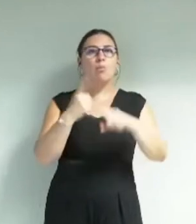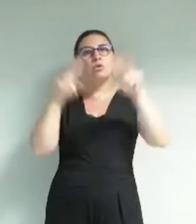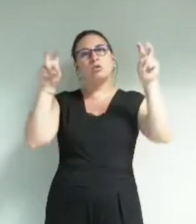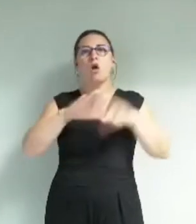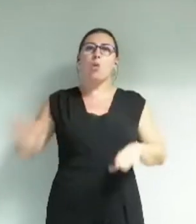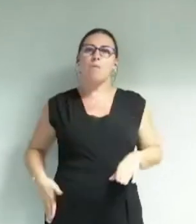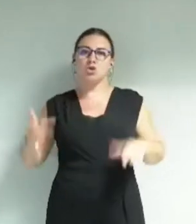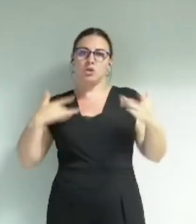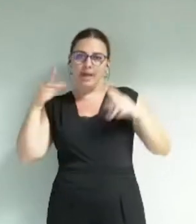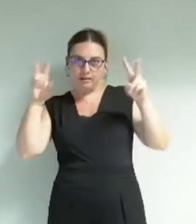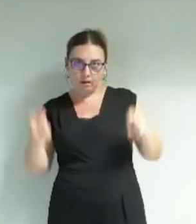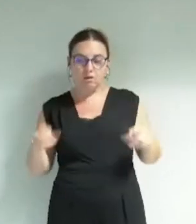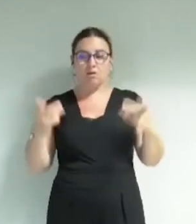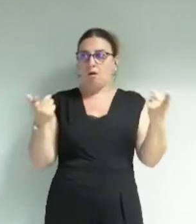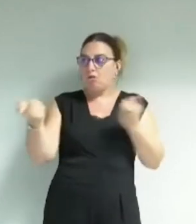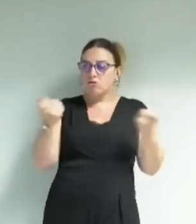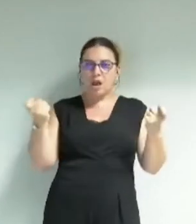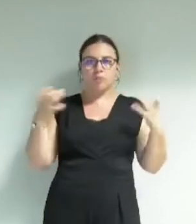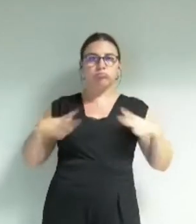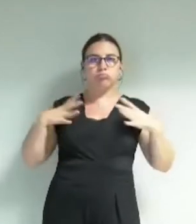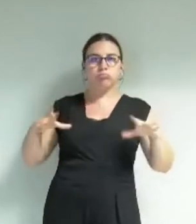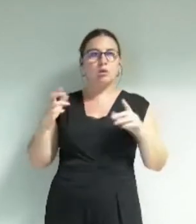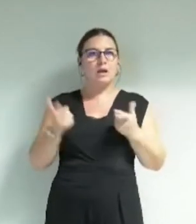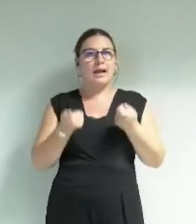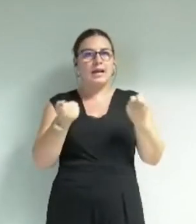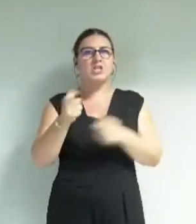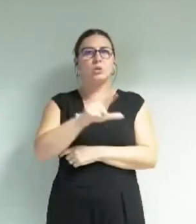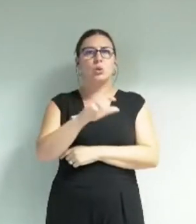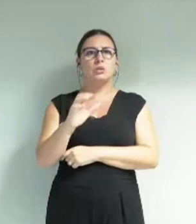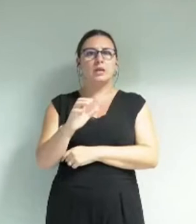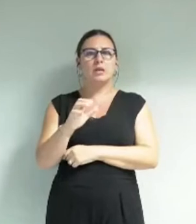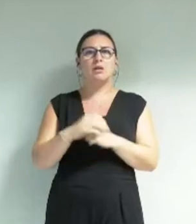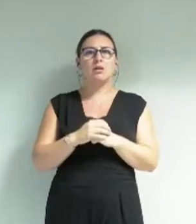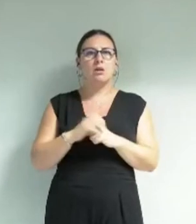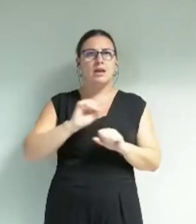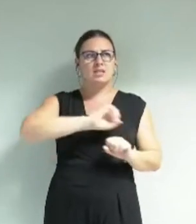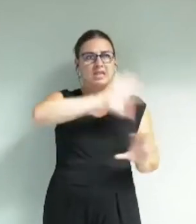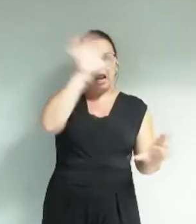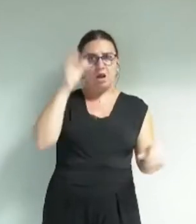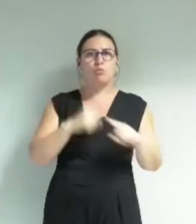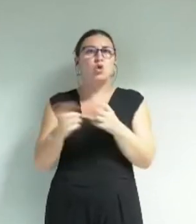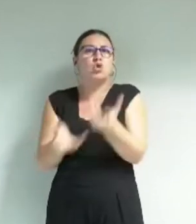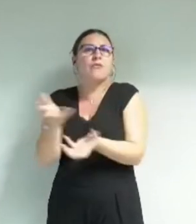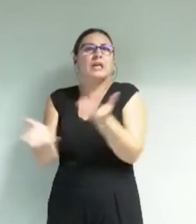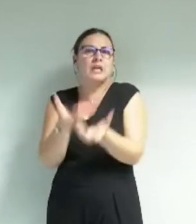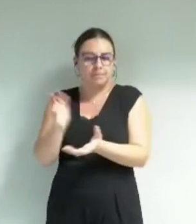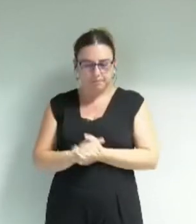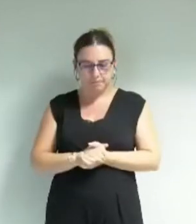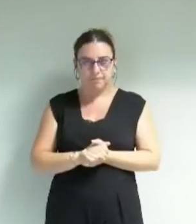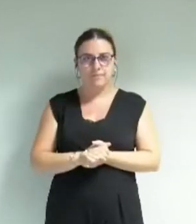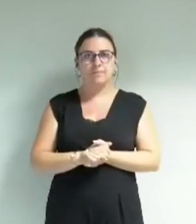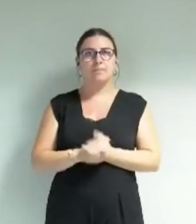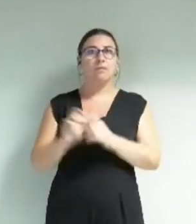Vous avez précédé à la liquidation de la régie 2C, ciel et la chaufferie, et par la suite,